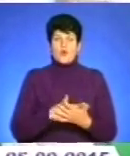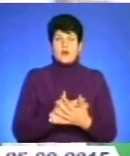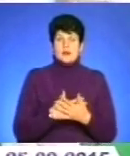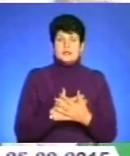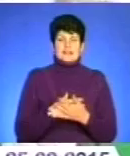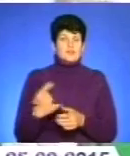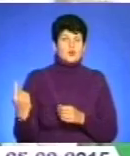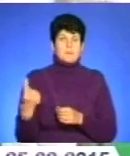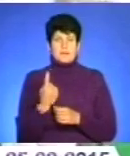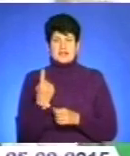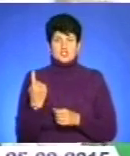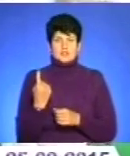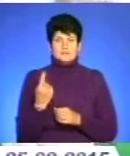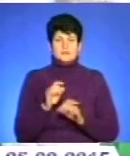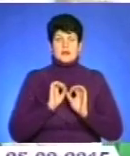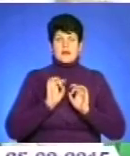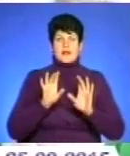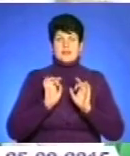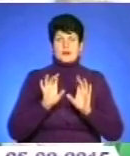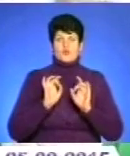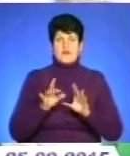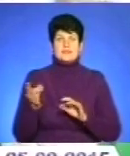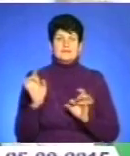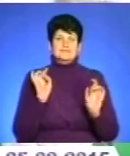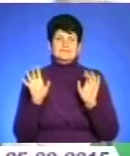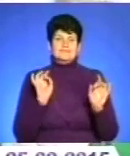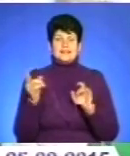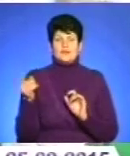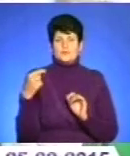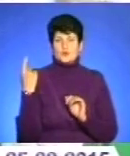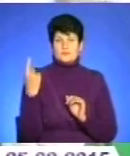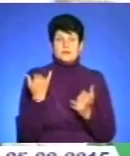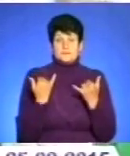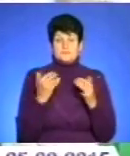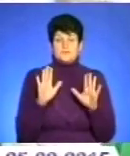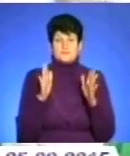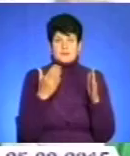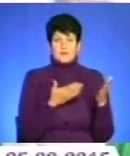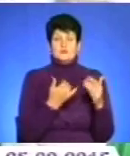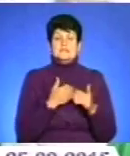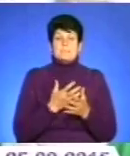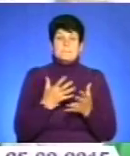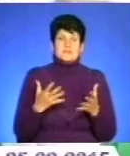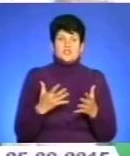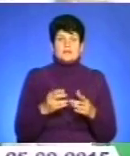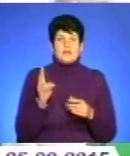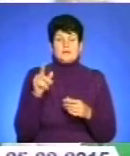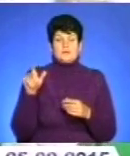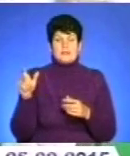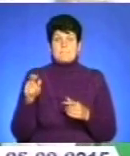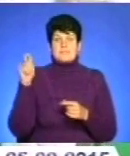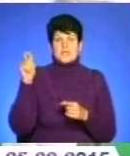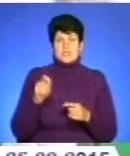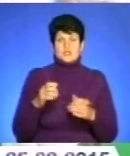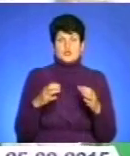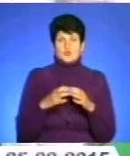першими рекламувати Тернопільську область. І на даний момент у нас більше клієнтів, це приїжджі групи,